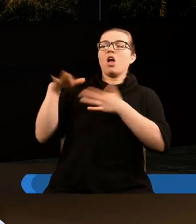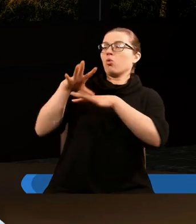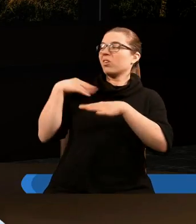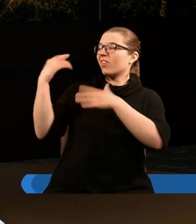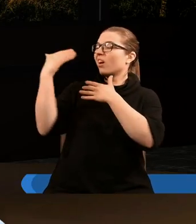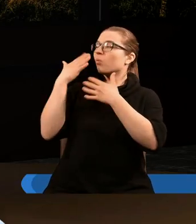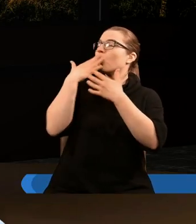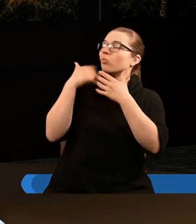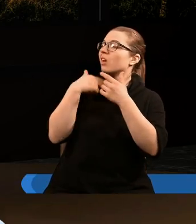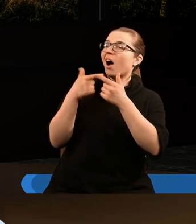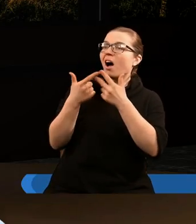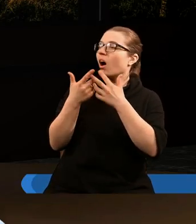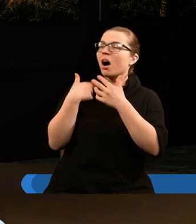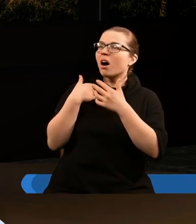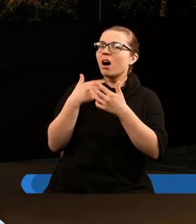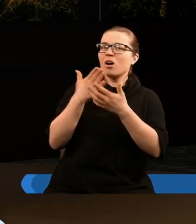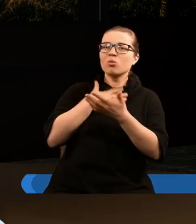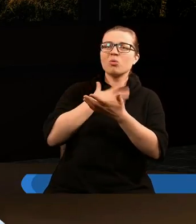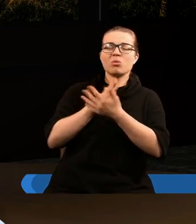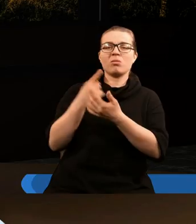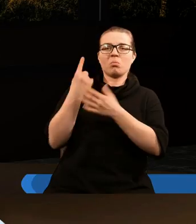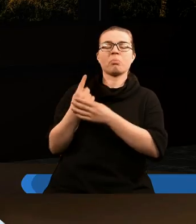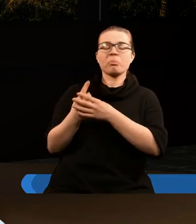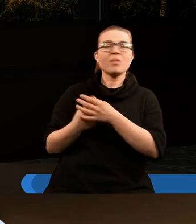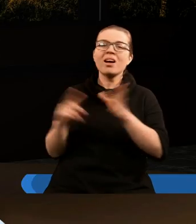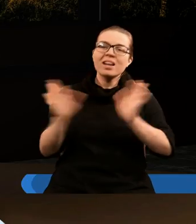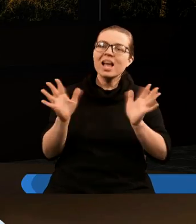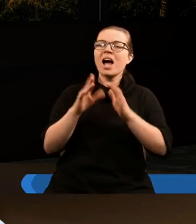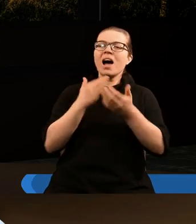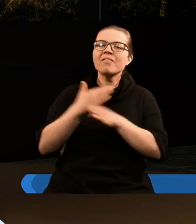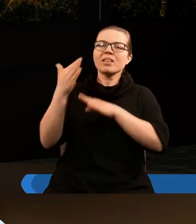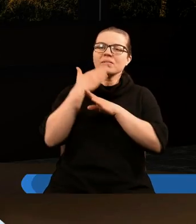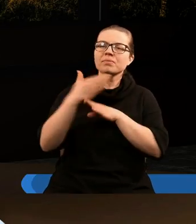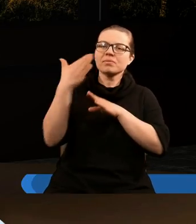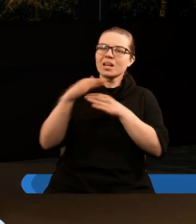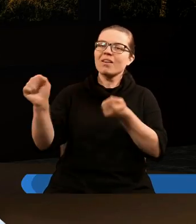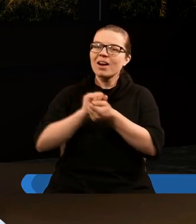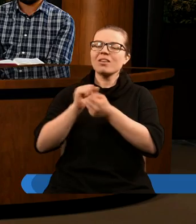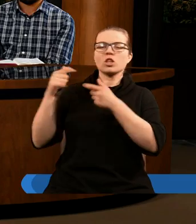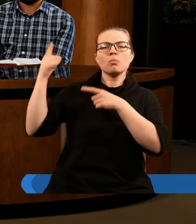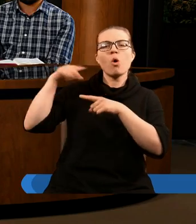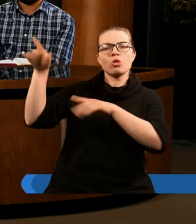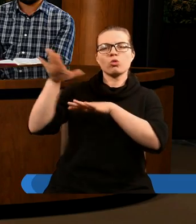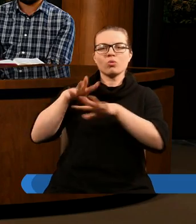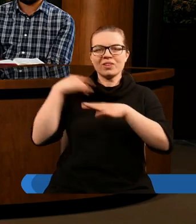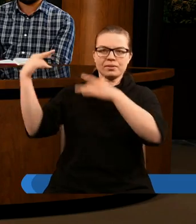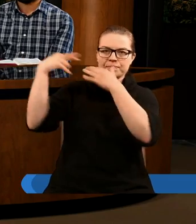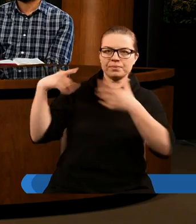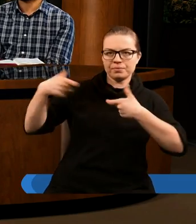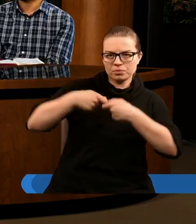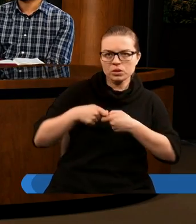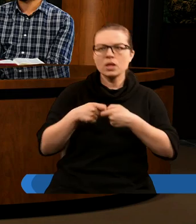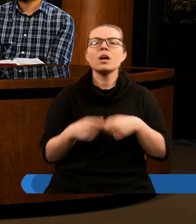Ducha Świętego, powinniśmy z każdym dniem wzrastać w Chrystusie, z każdym dniem otwierać się na działanie Ducha Świętego. W 14